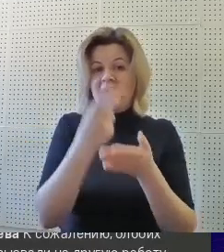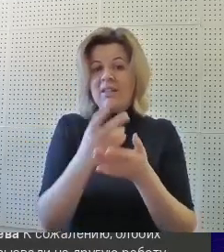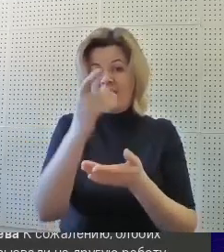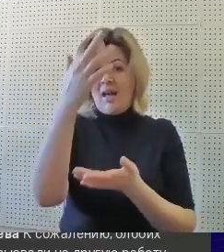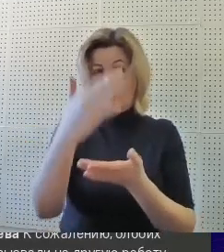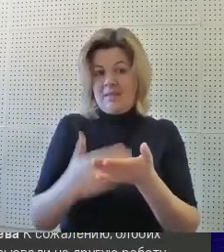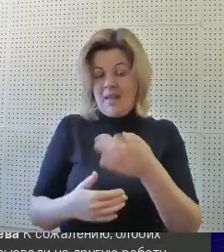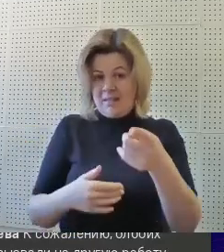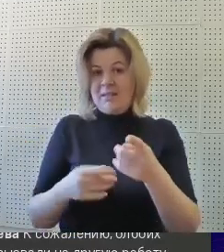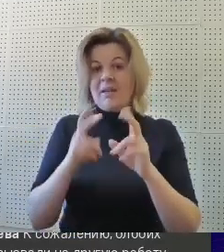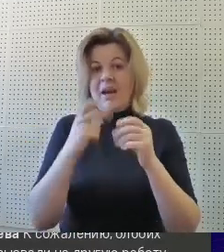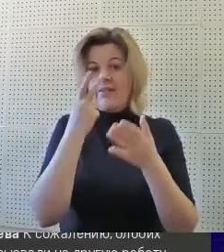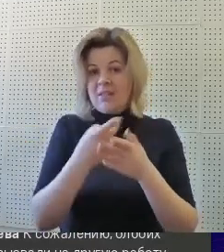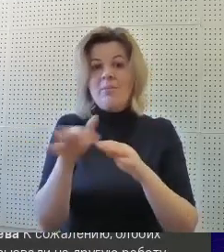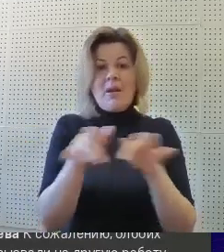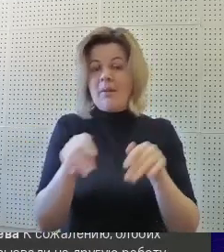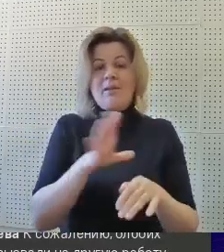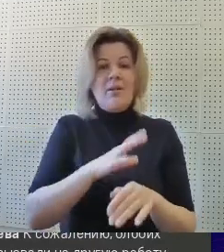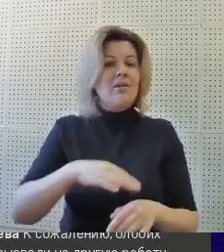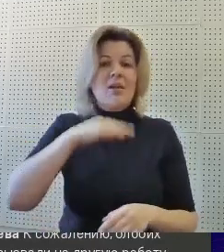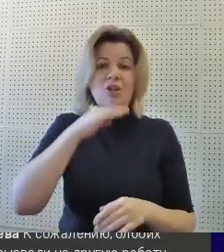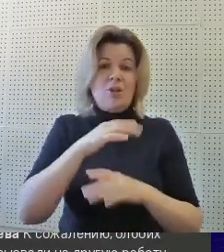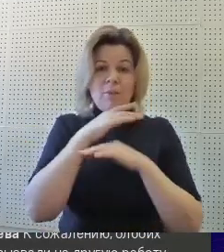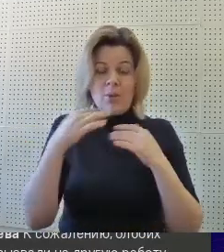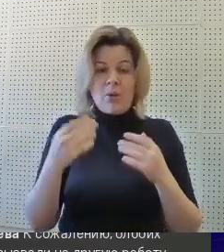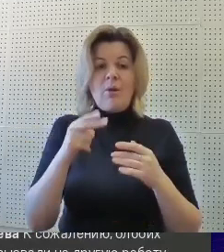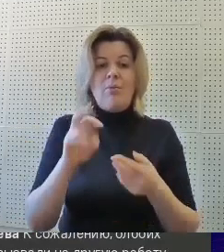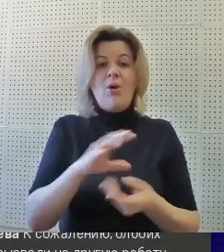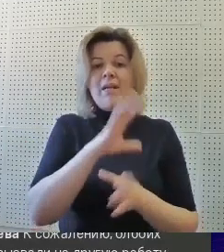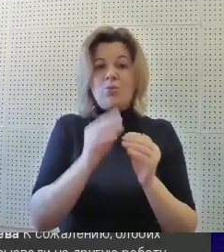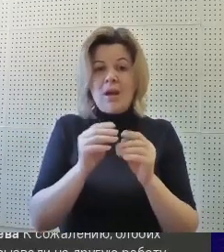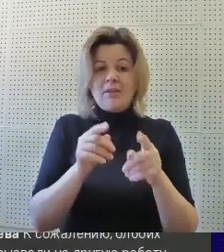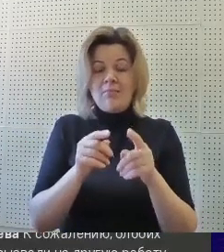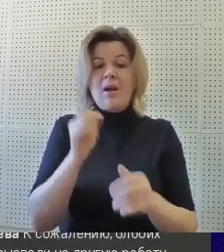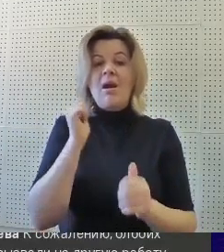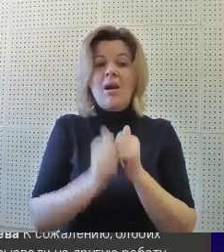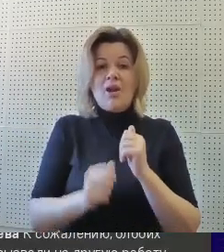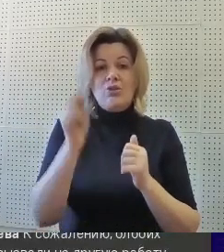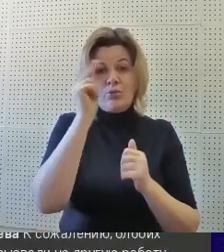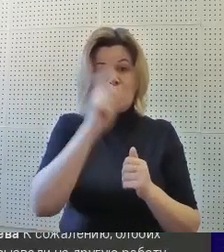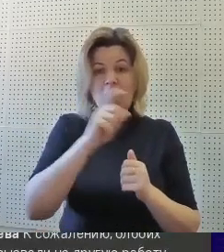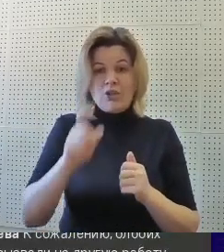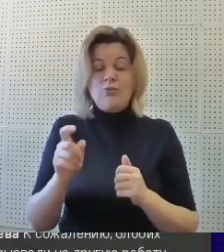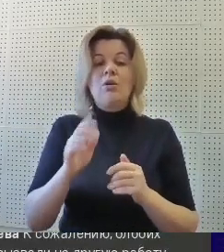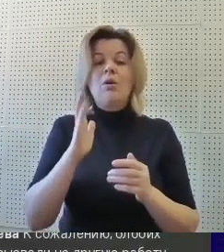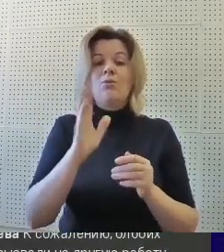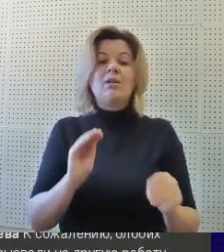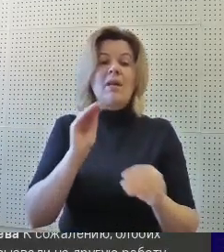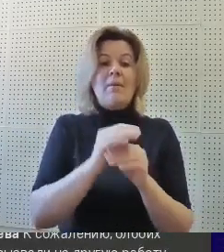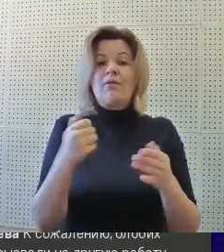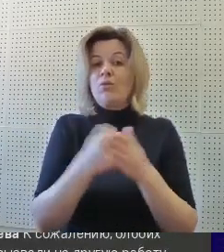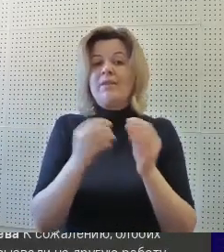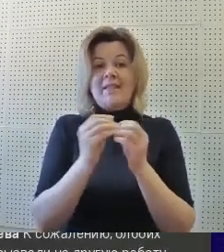слайде. Как вы видите, их достаточно много. По результатам каждому ученицу будет